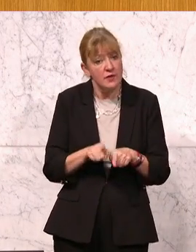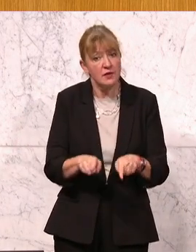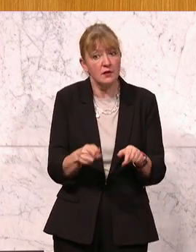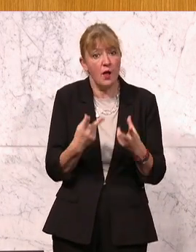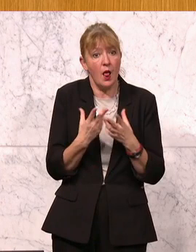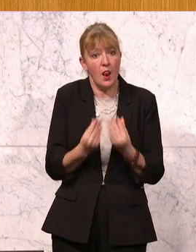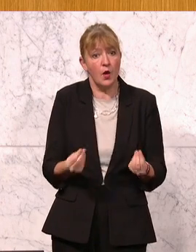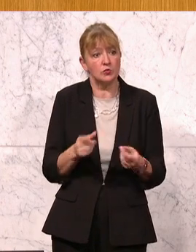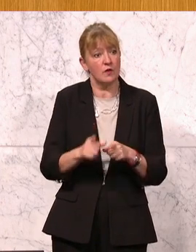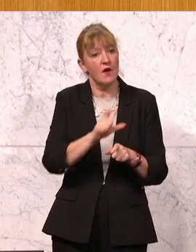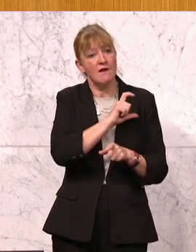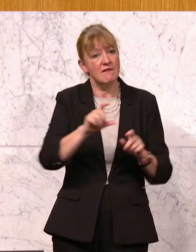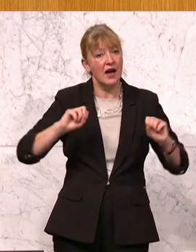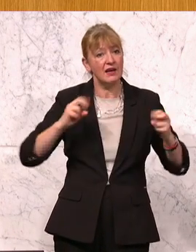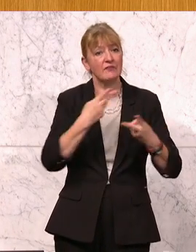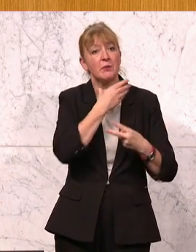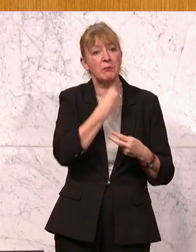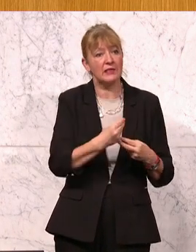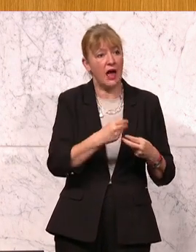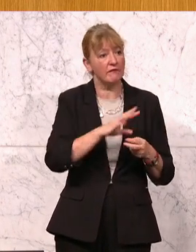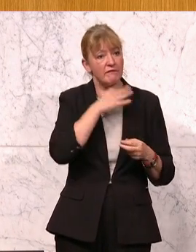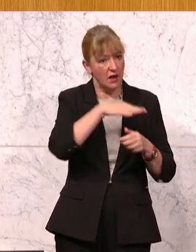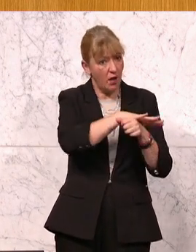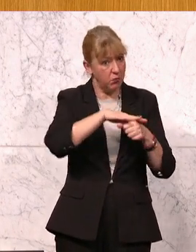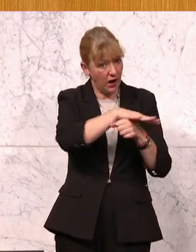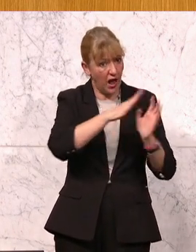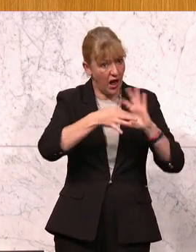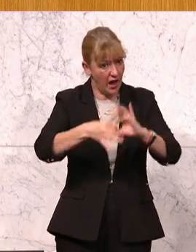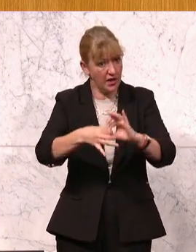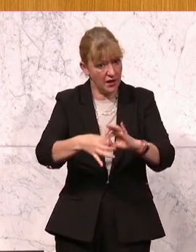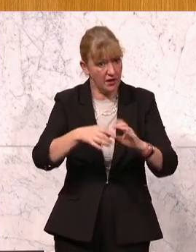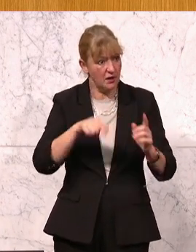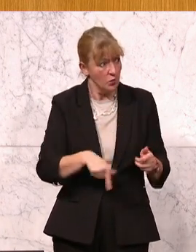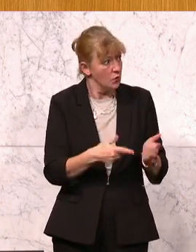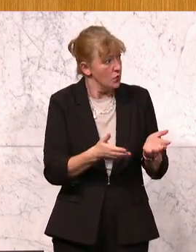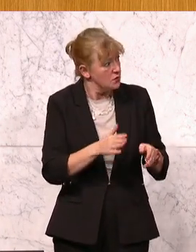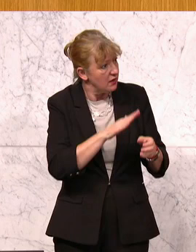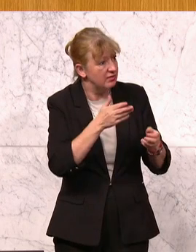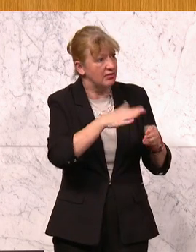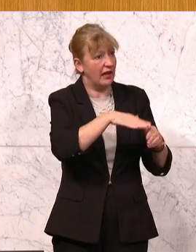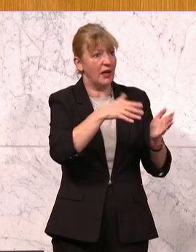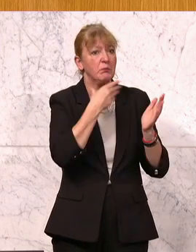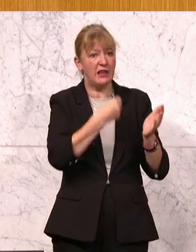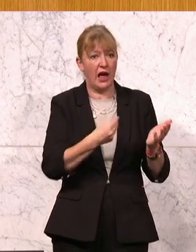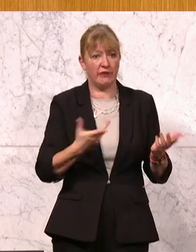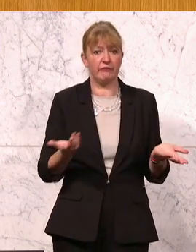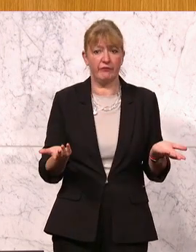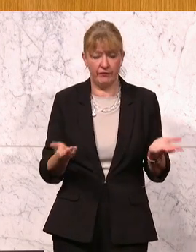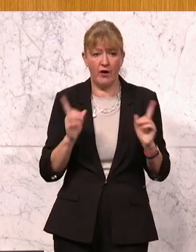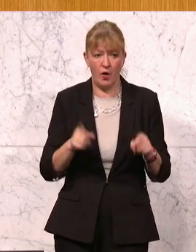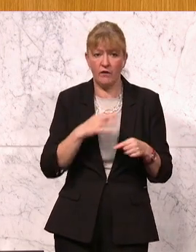Fachkräftebedarf in vielen Bereichen zu decken. Wir sehen in unzähligen